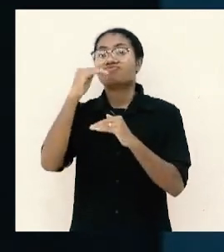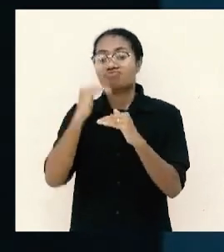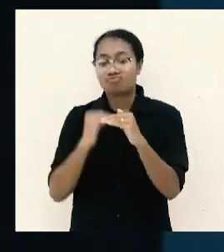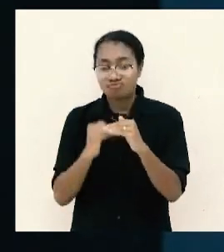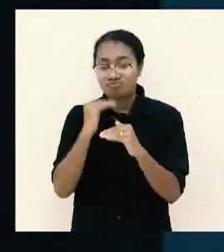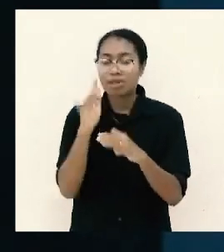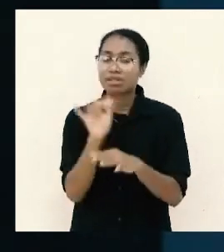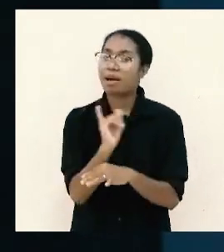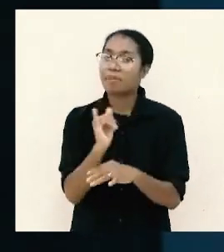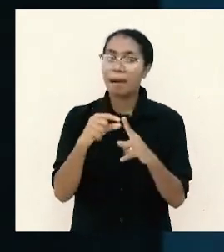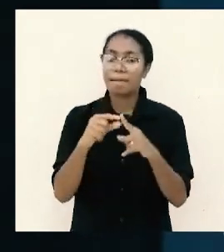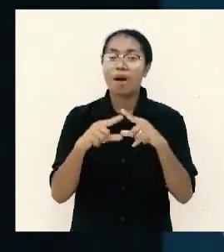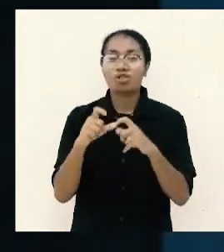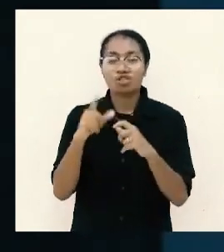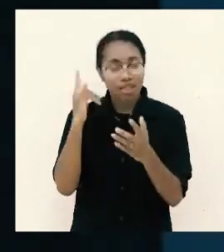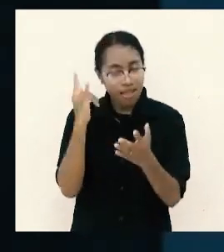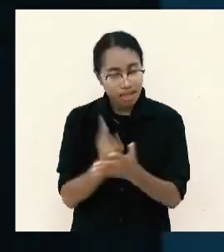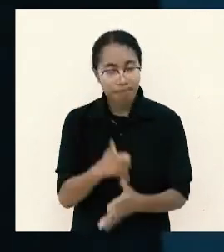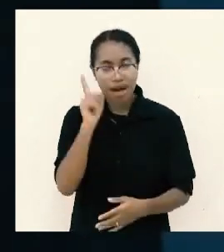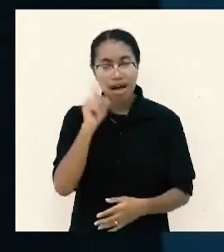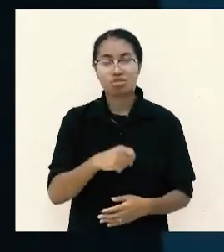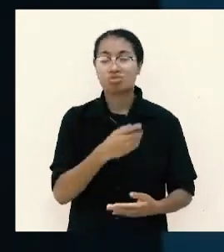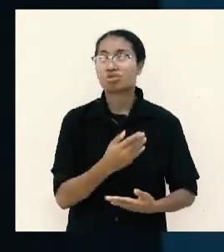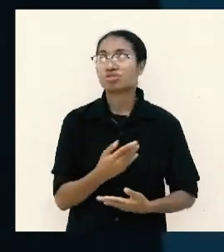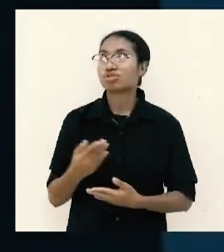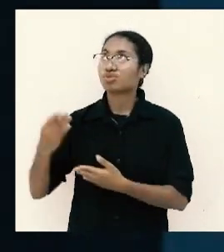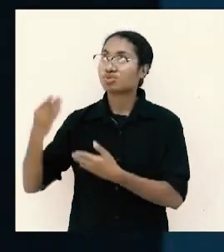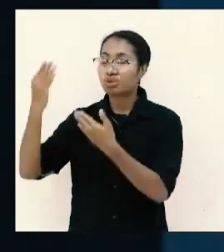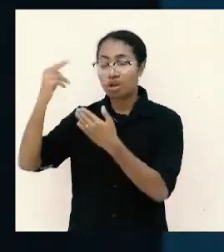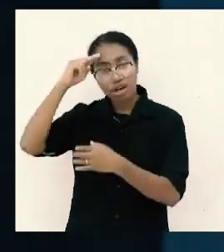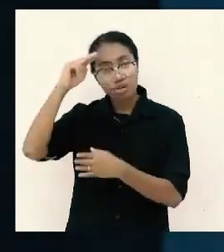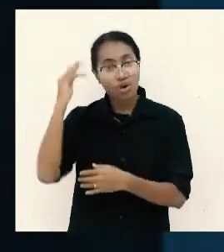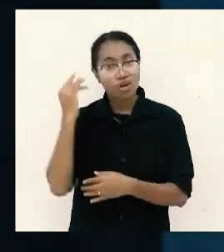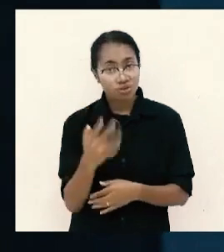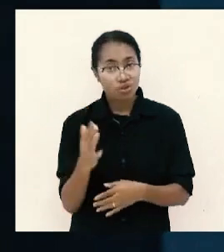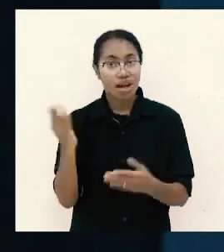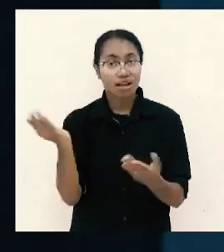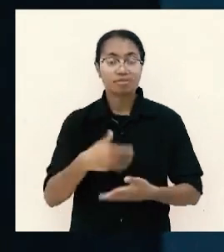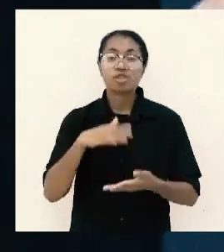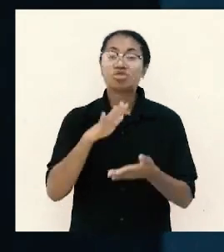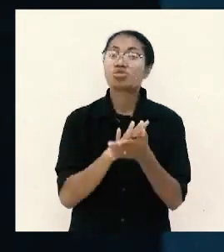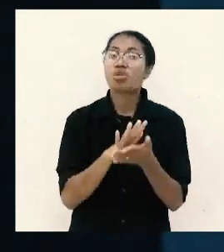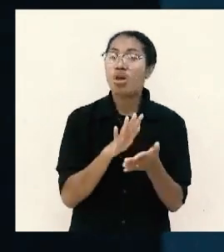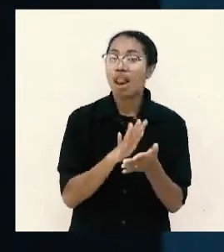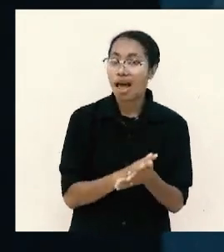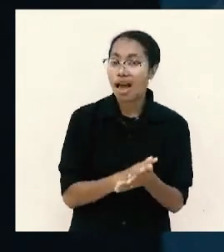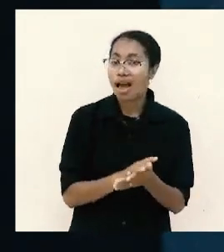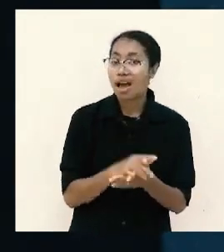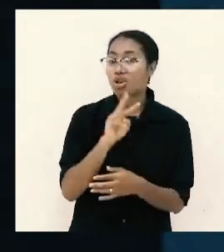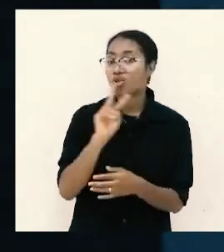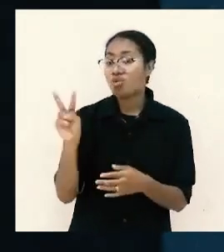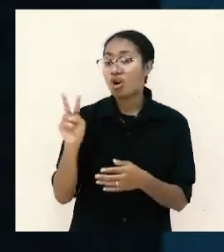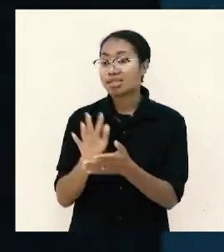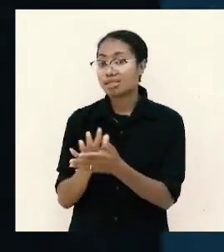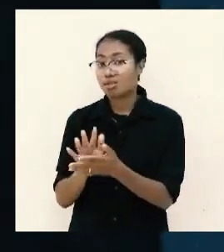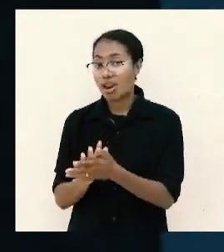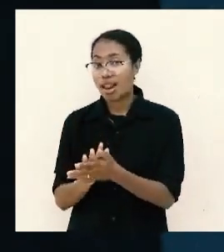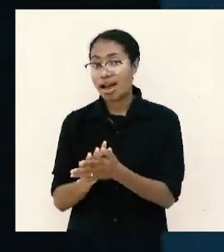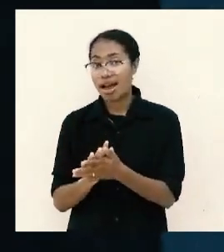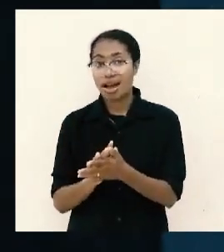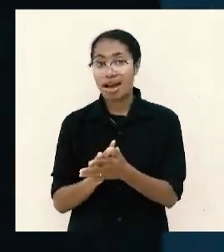Paulus bersyukurlah karena Tuhan kasih saudara sekolah dua sekolah sekaligus